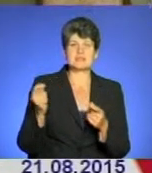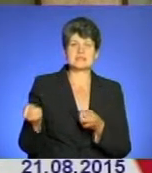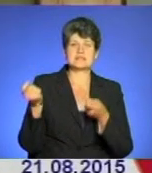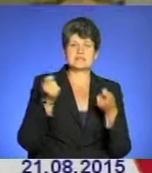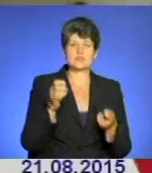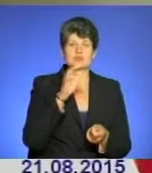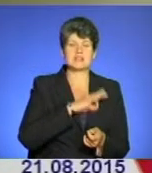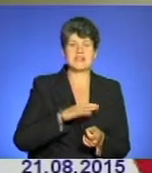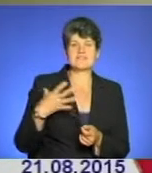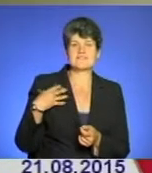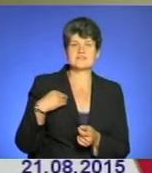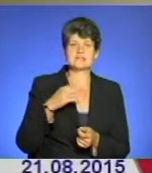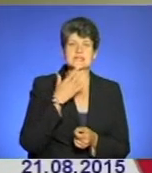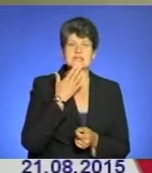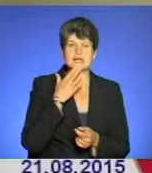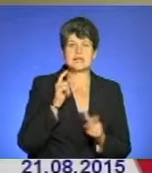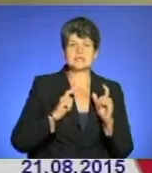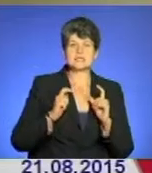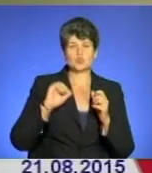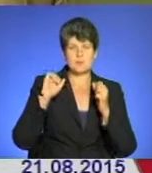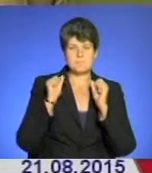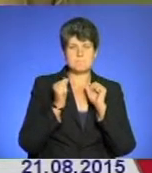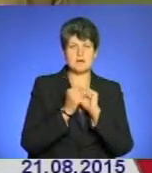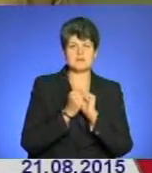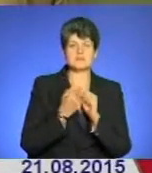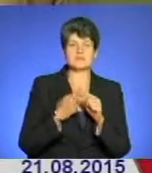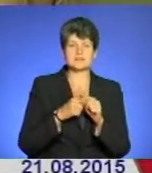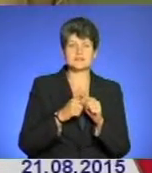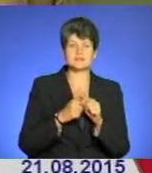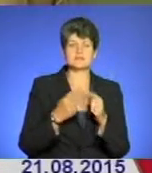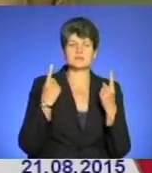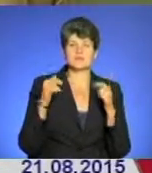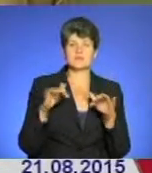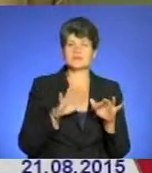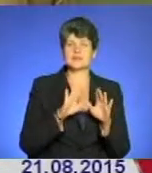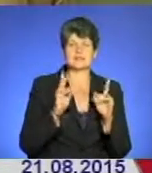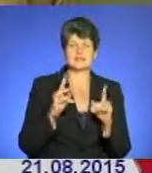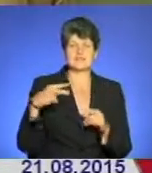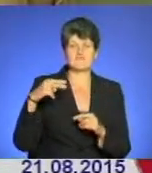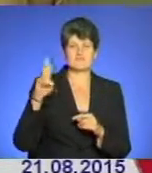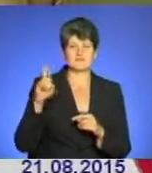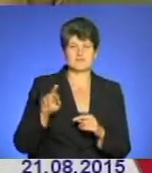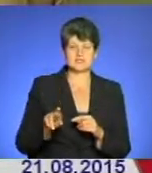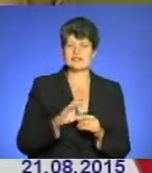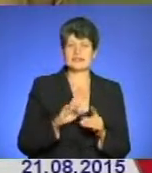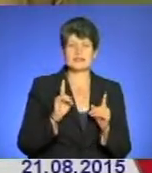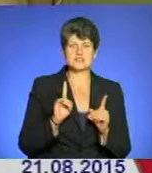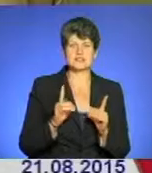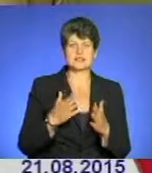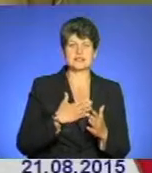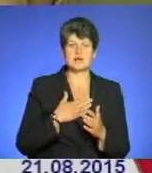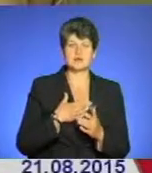користування Львівський національний інститут пам'яті. Це знакова подія не лише для Вишнівця, не лише для нашого